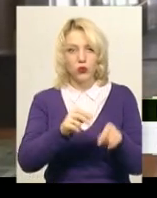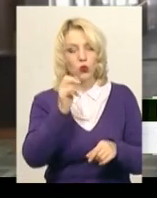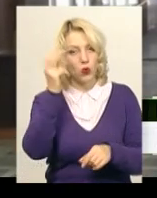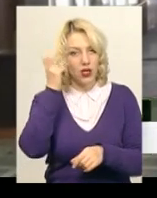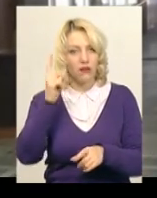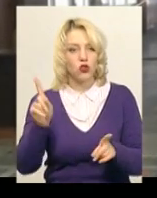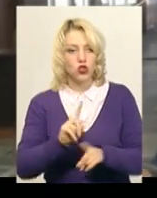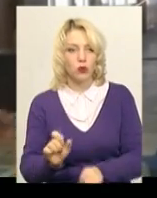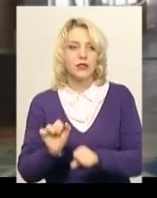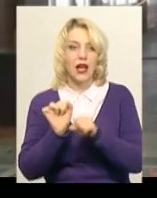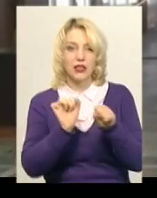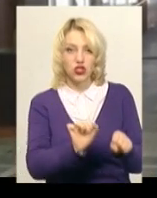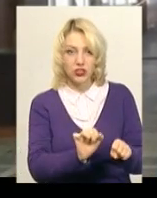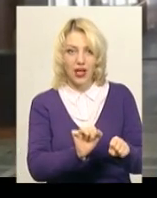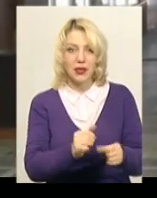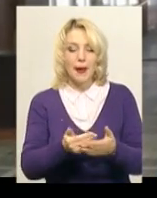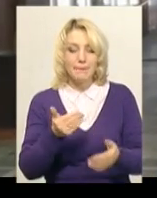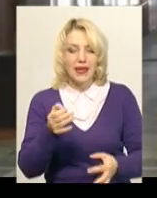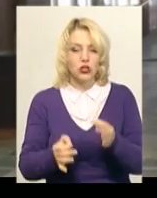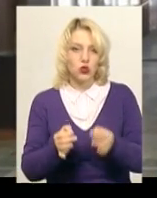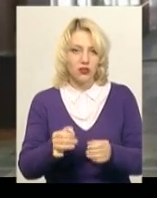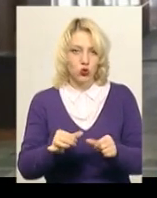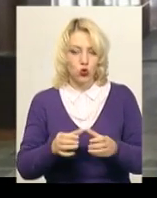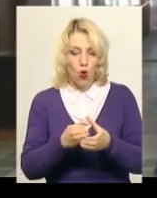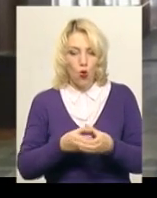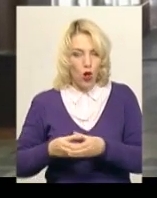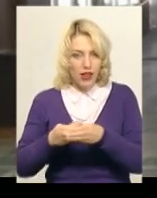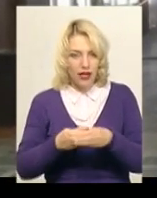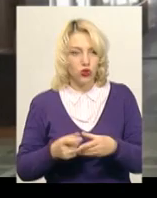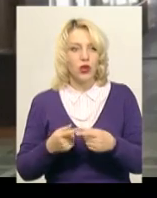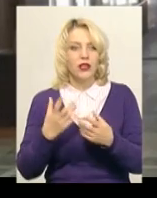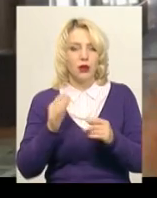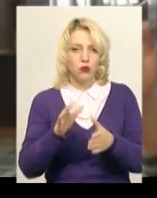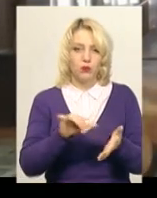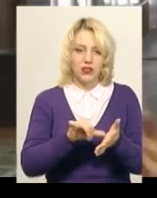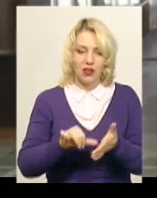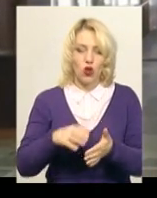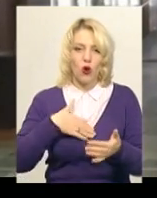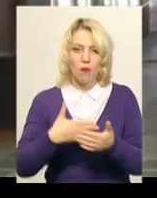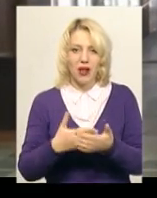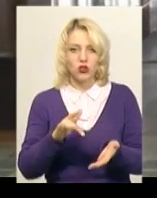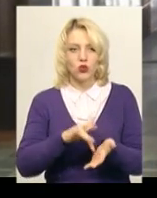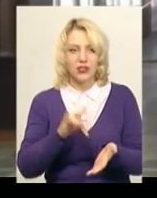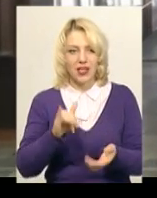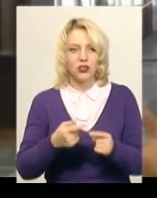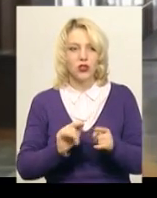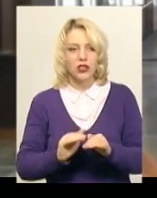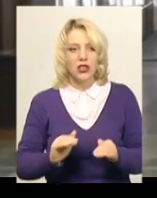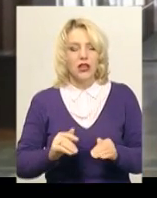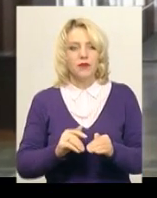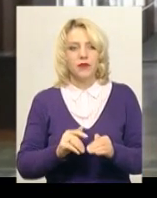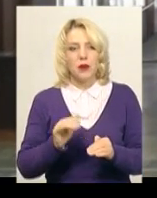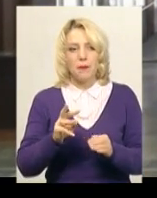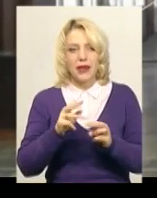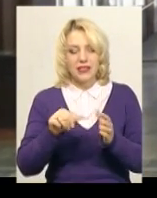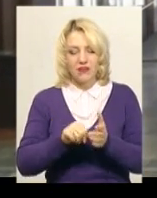захищати перед суддівською колегією, де будуть представники як і громадського центру, так і донорів, так і представників Міністерства